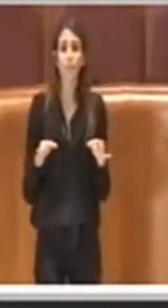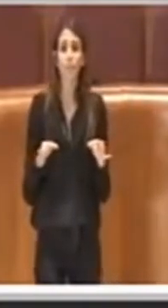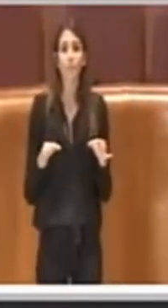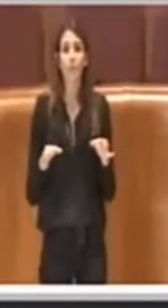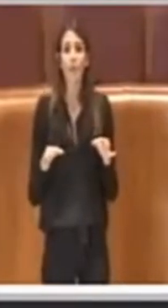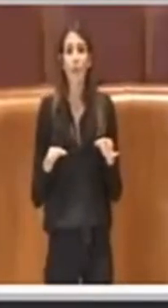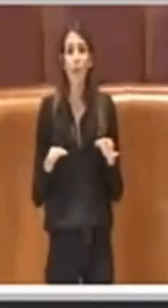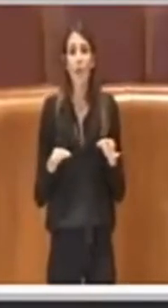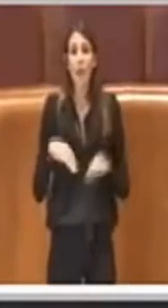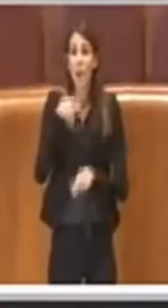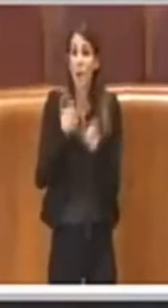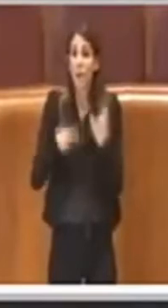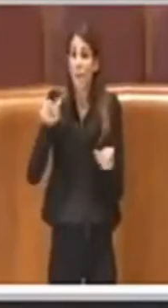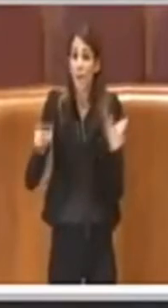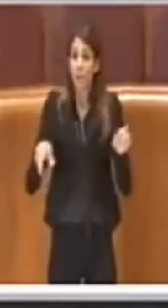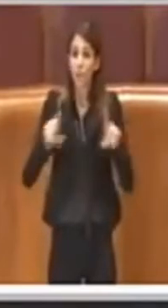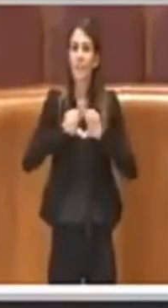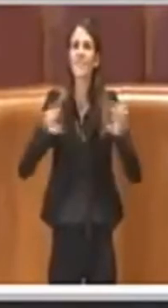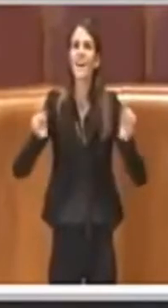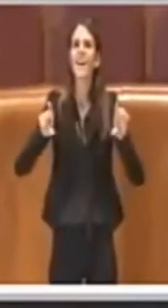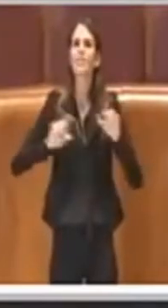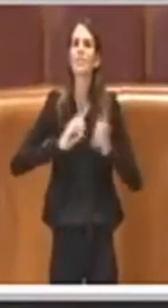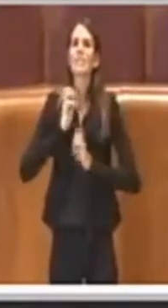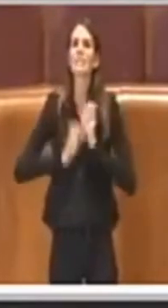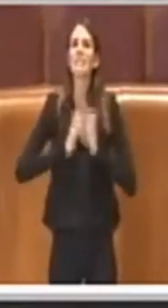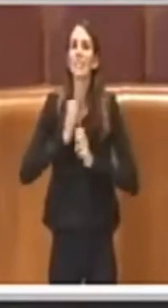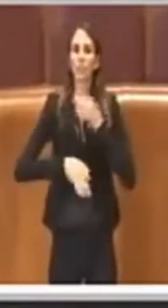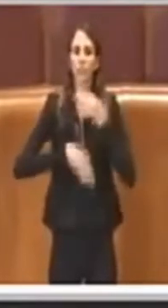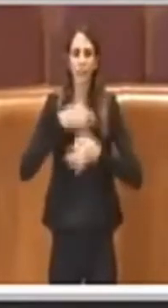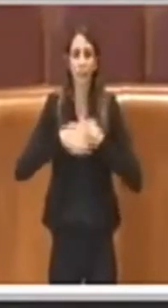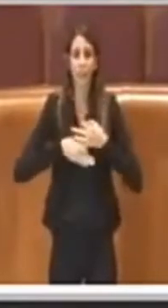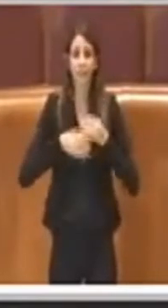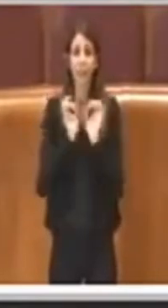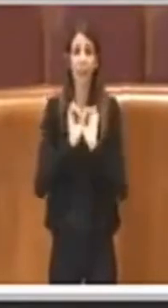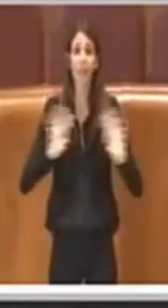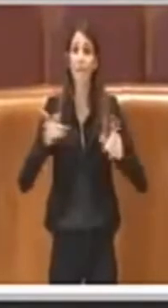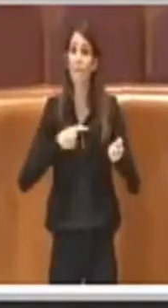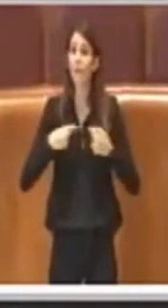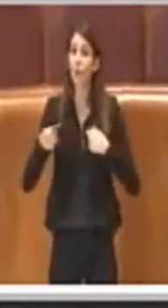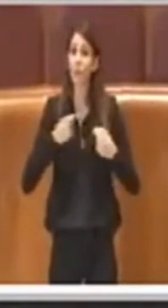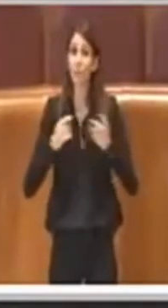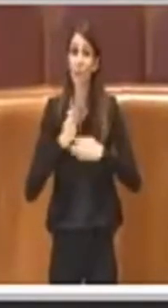trovano nella fascia grigia e quindi non possono accedere al libero mercato, né possono